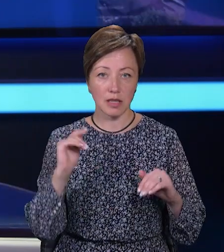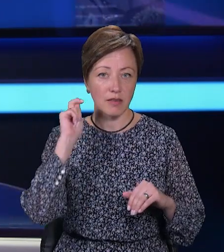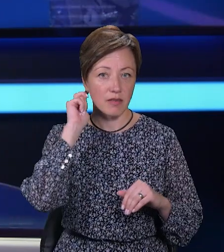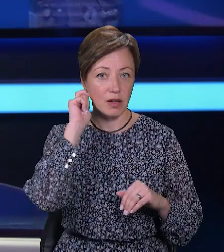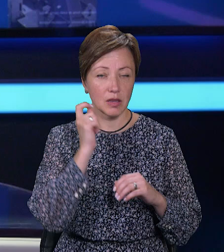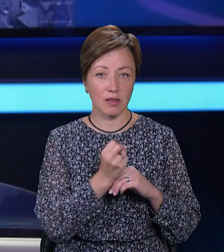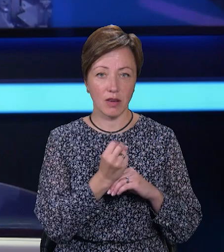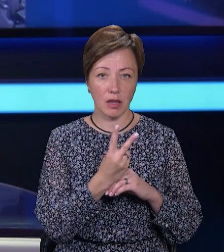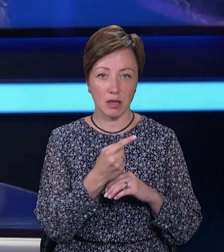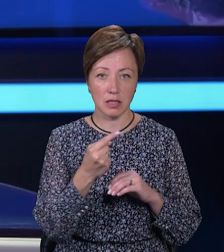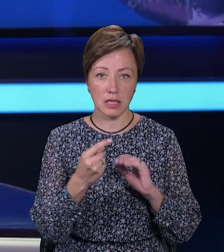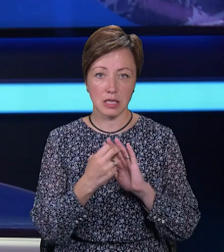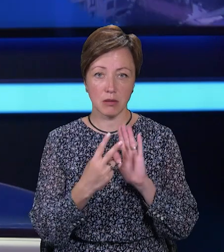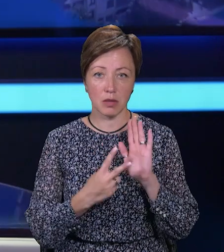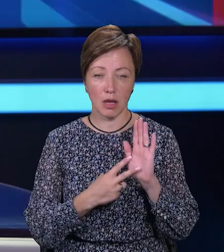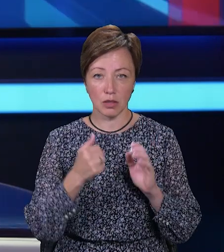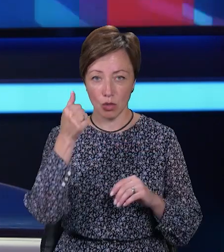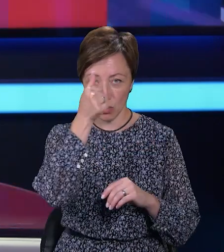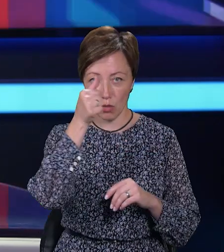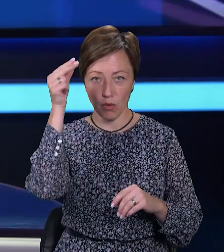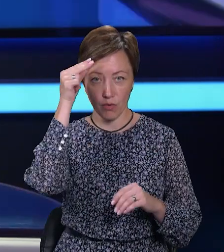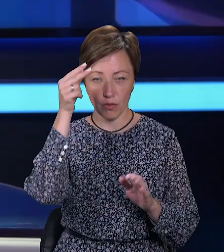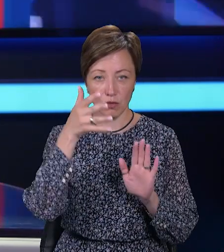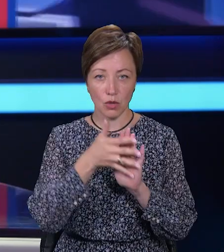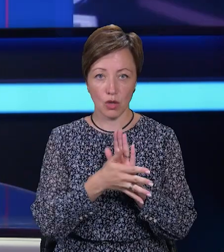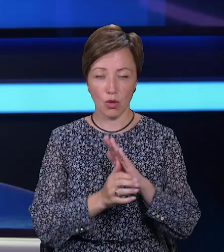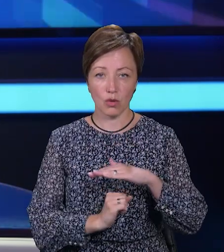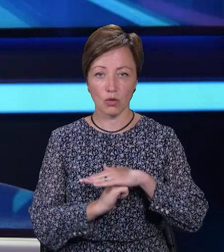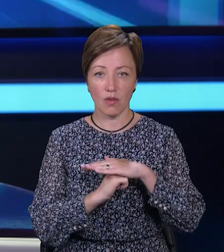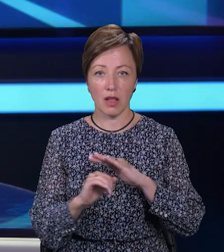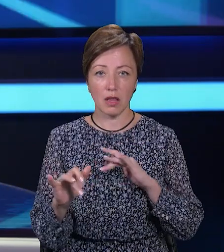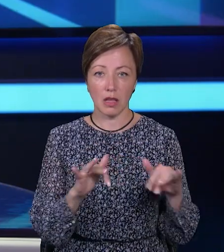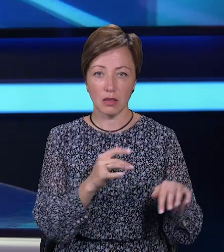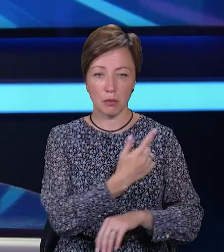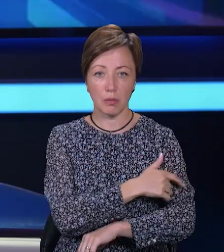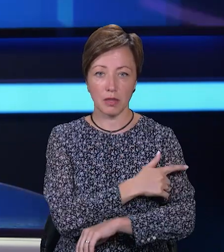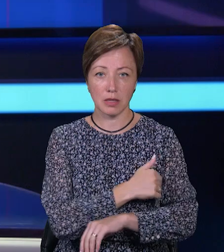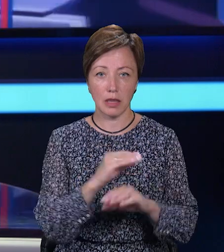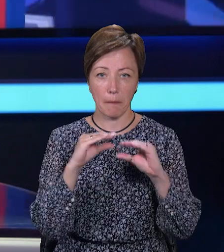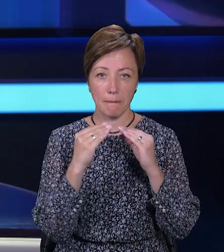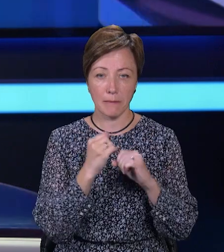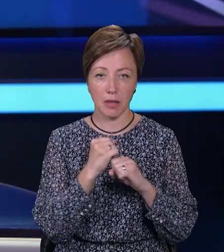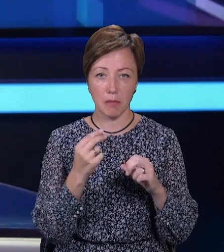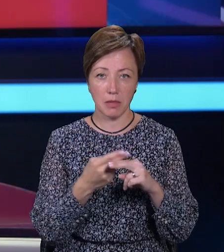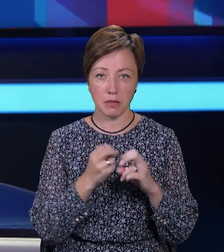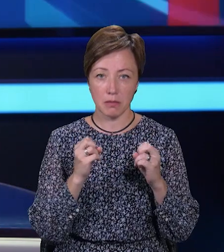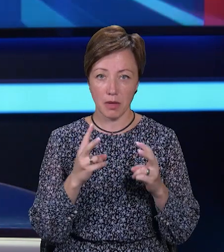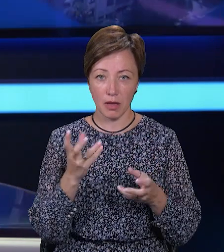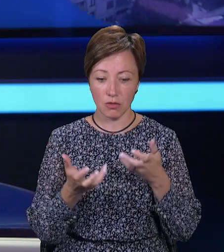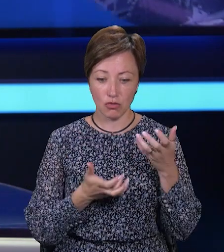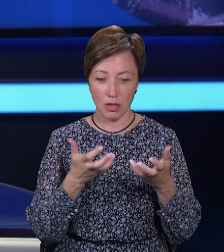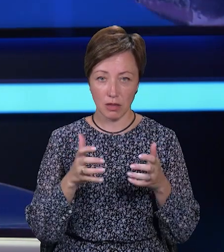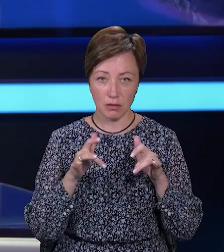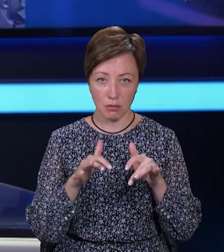від 12 до 17 років вивчатимуть основи тактичної медицини, міної безпеки, інженерно-саперної